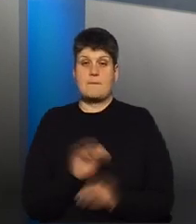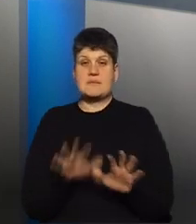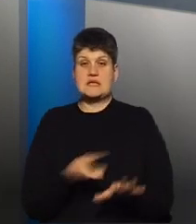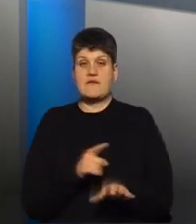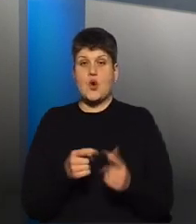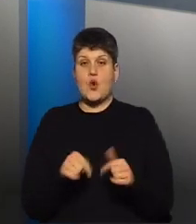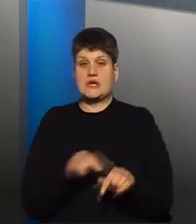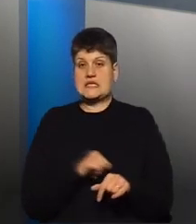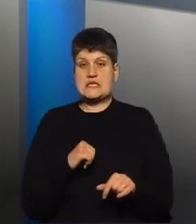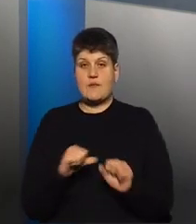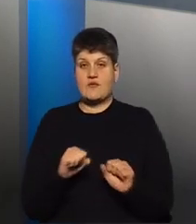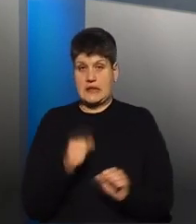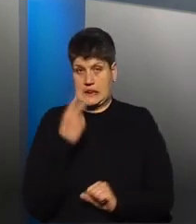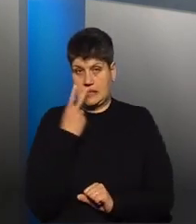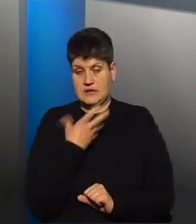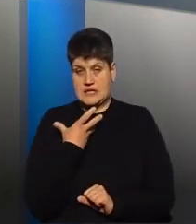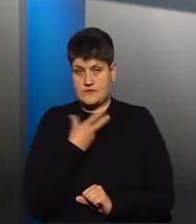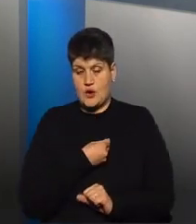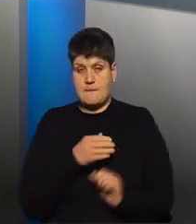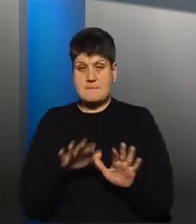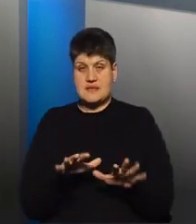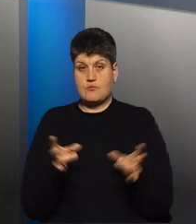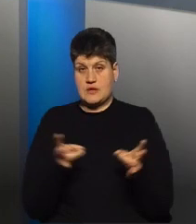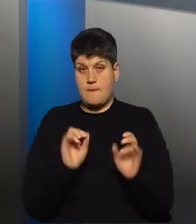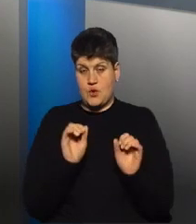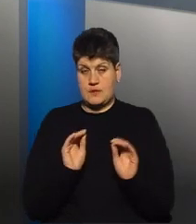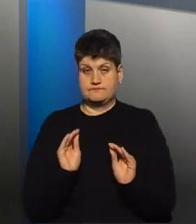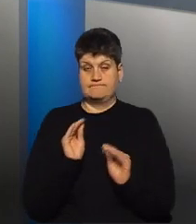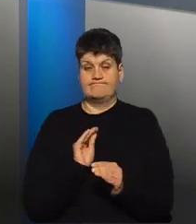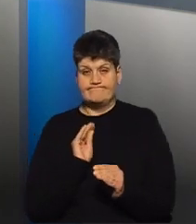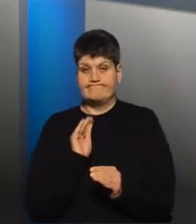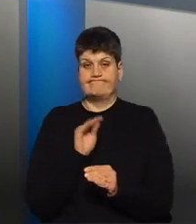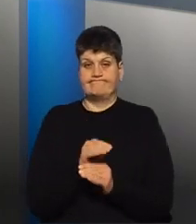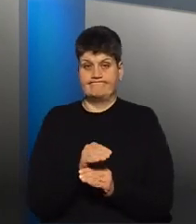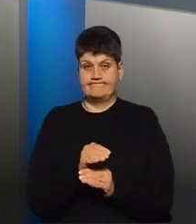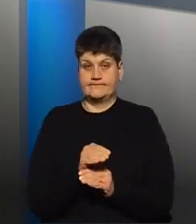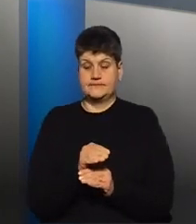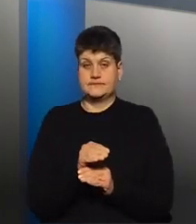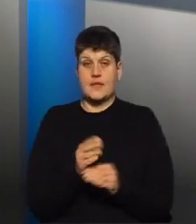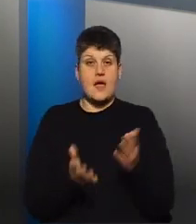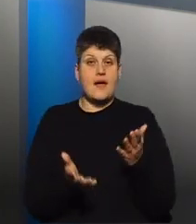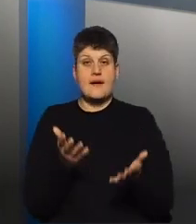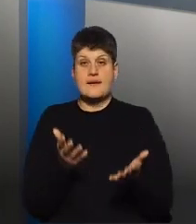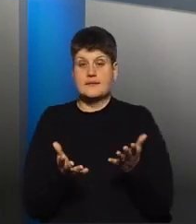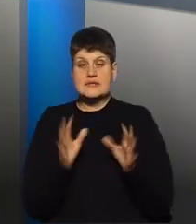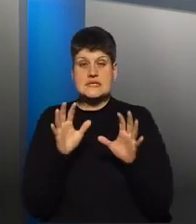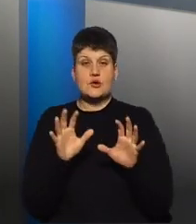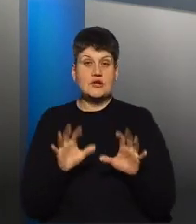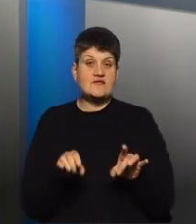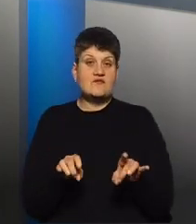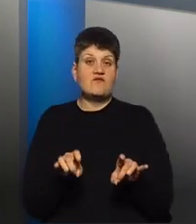свої місцеві потреби, могли встановлювати додаткову межу. Однак, законодавці вирішили,